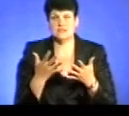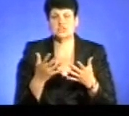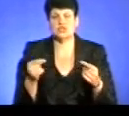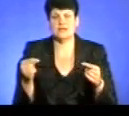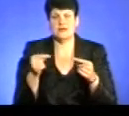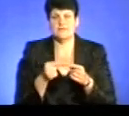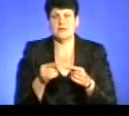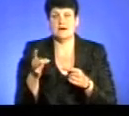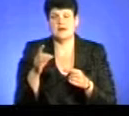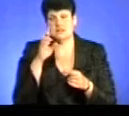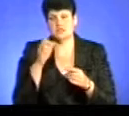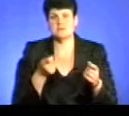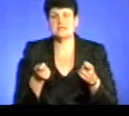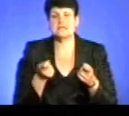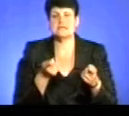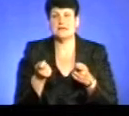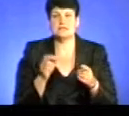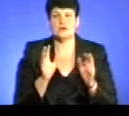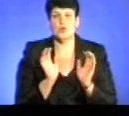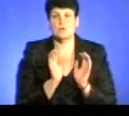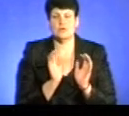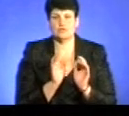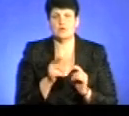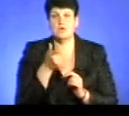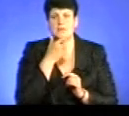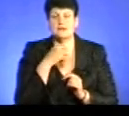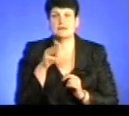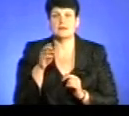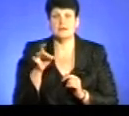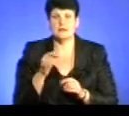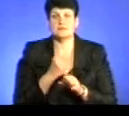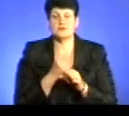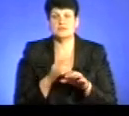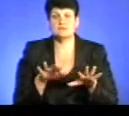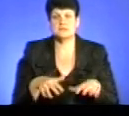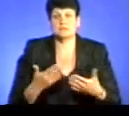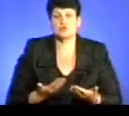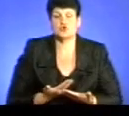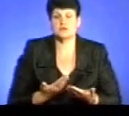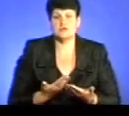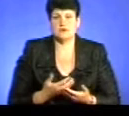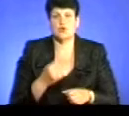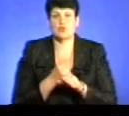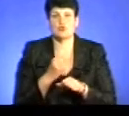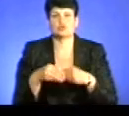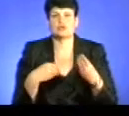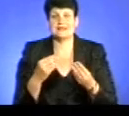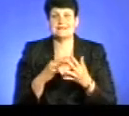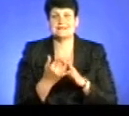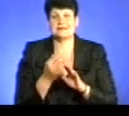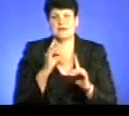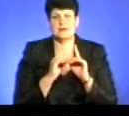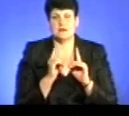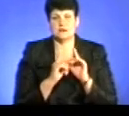розпорядженням як опікун. Пані Оксана працює за місцем проживання у селі Червоновершка Компанівського району. Роботу дає сільська рада.